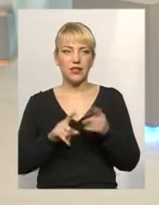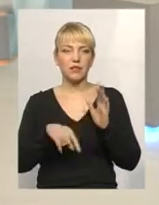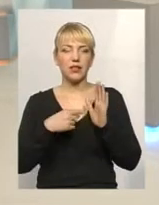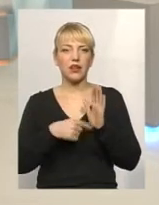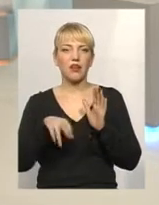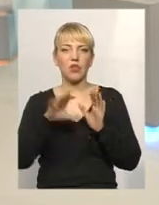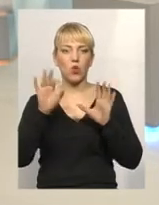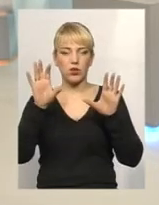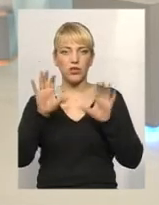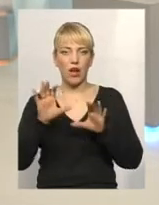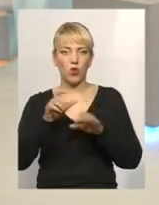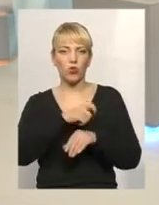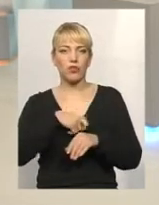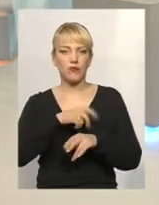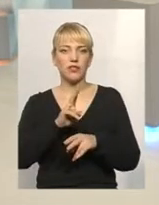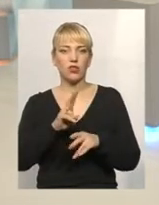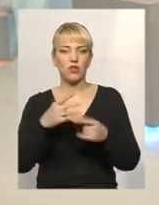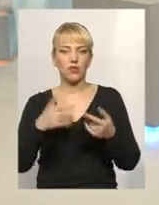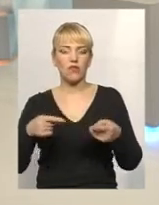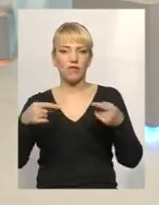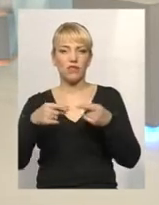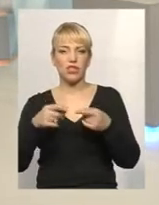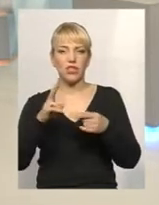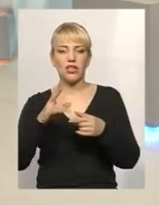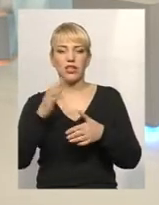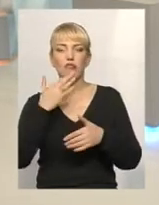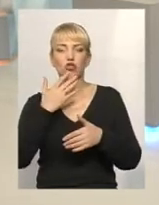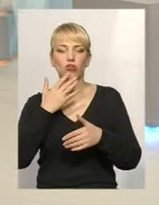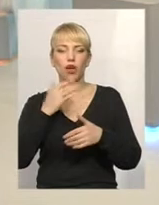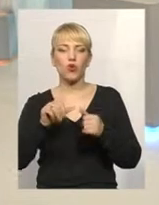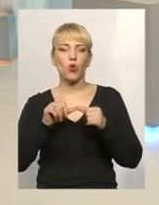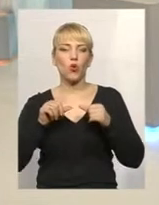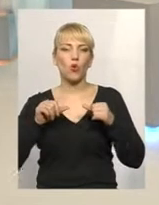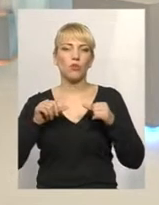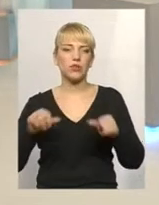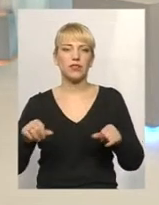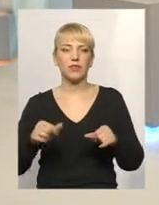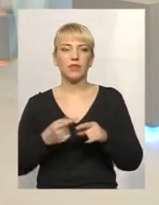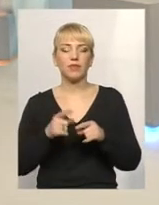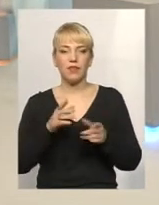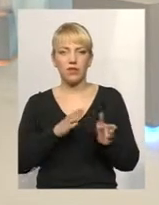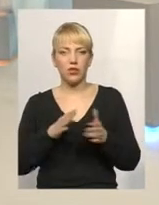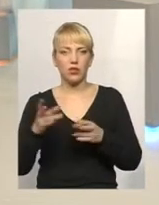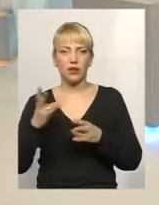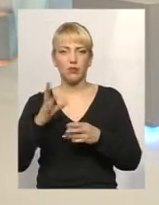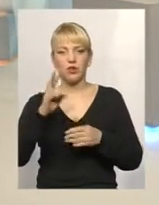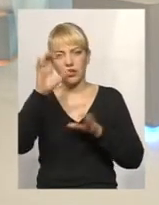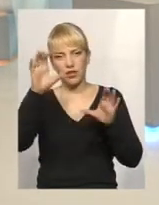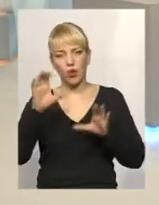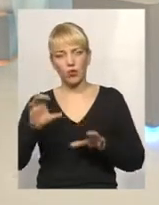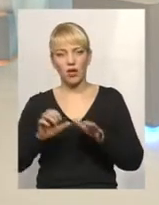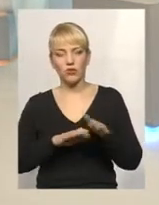законодавця, який визначив і до Національної комісії регулювання комунальних послуг. Так, має бути врегулювано на законодавчому рівні.